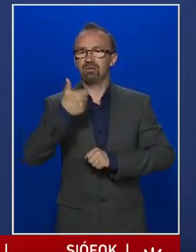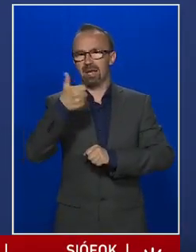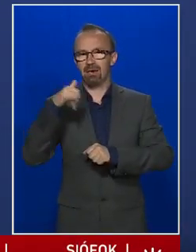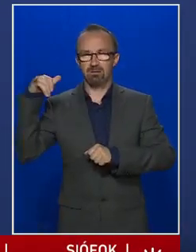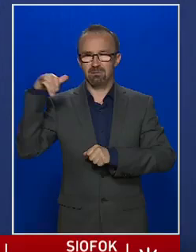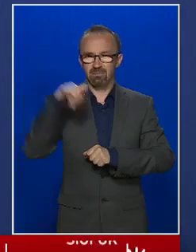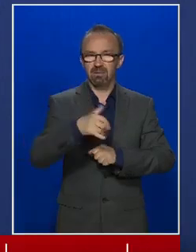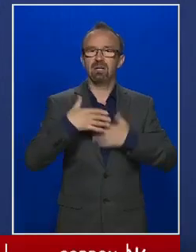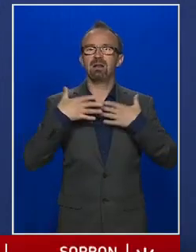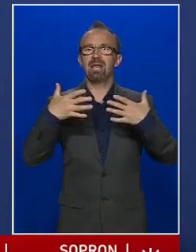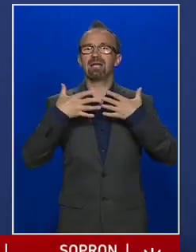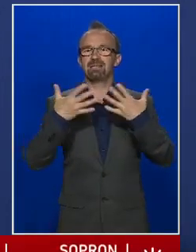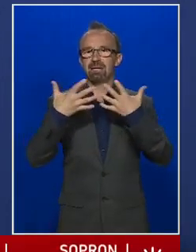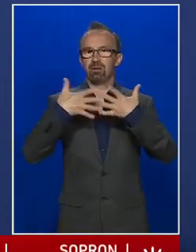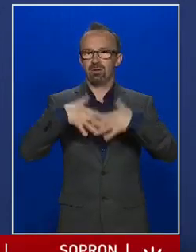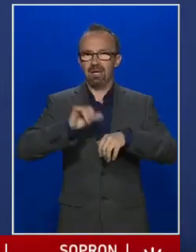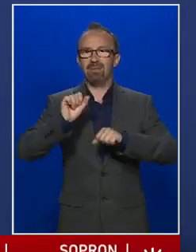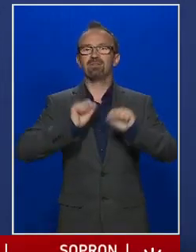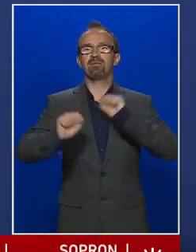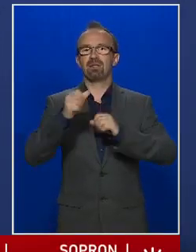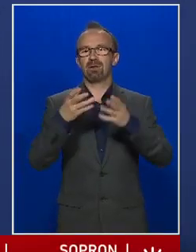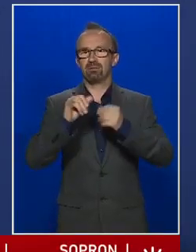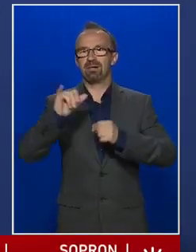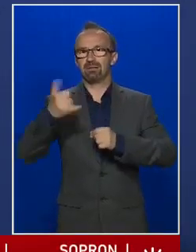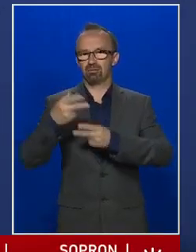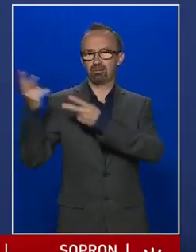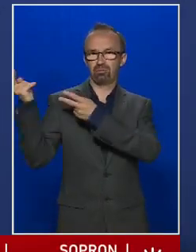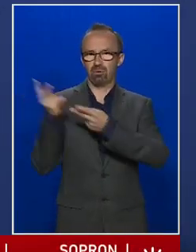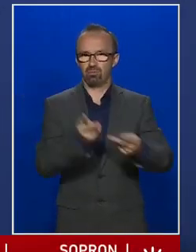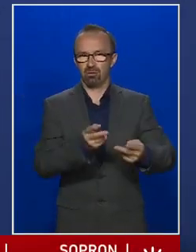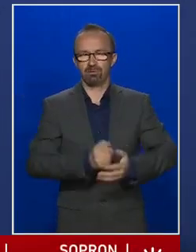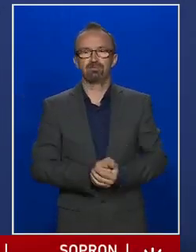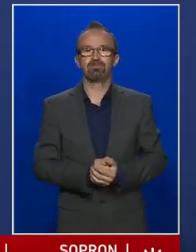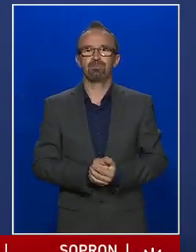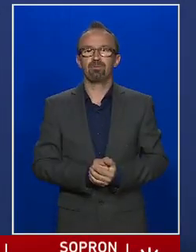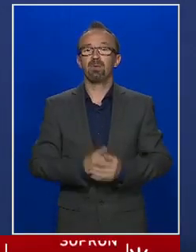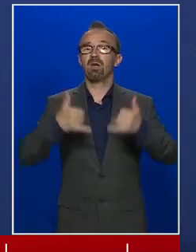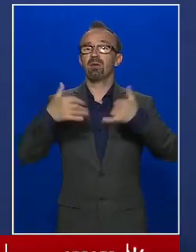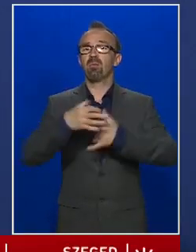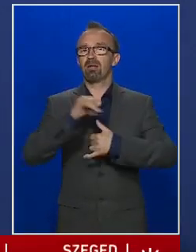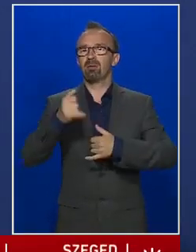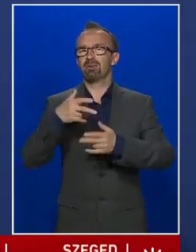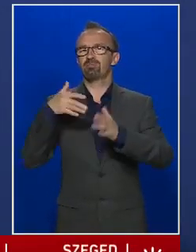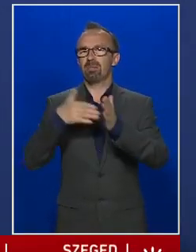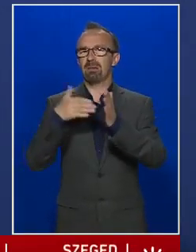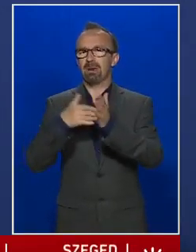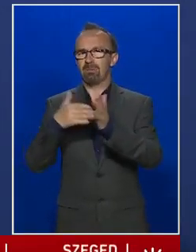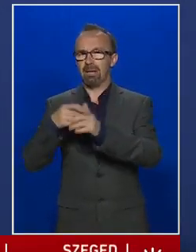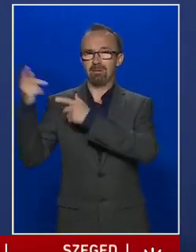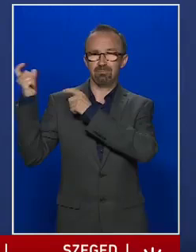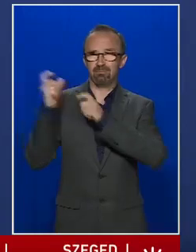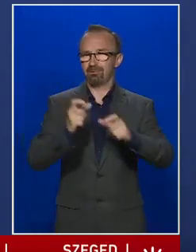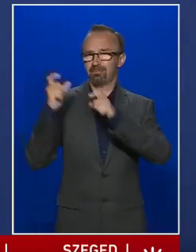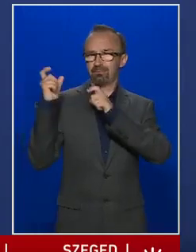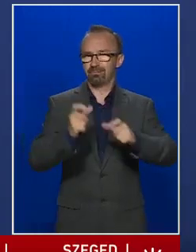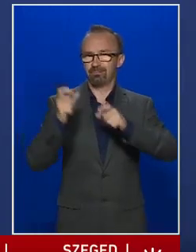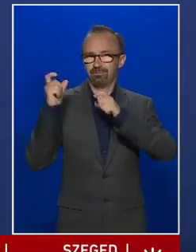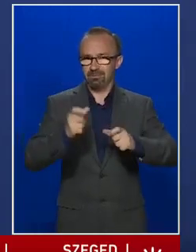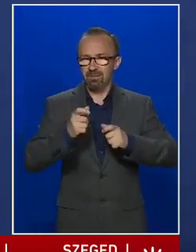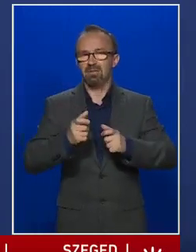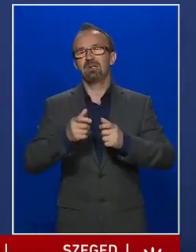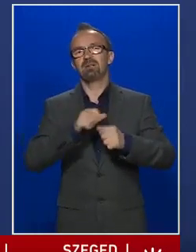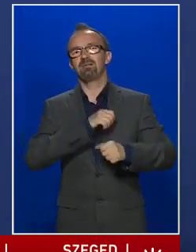járat lélegeztetőgépeket és védőfelszereléseket szállított. A mai napon is érkeznek egyéni védőfelszerelések és